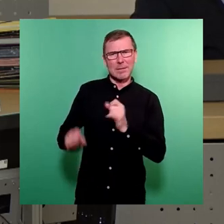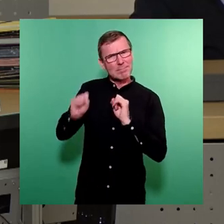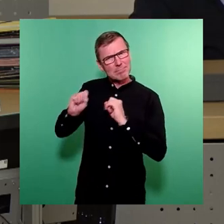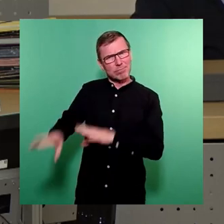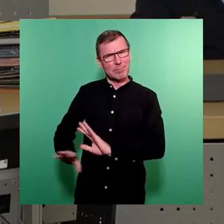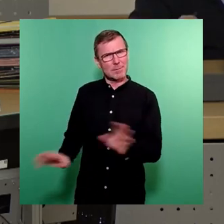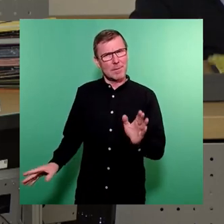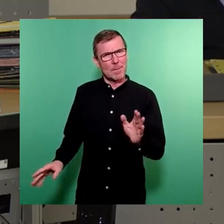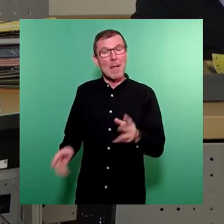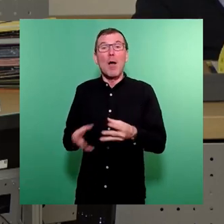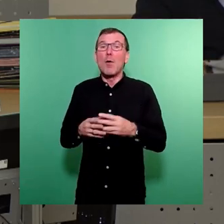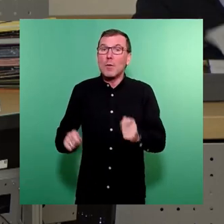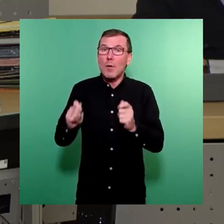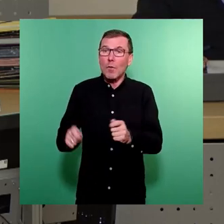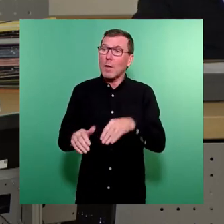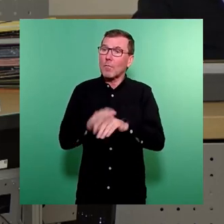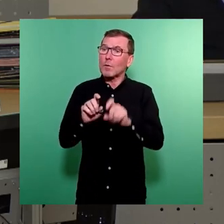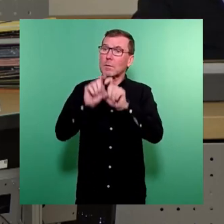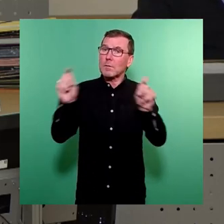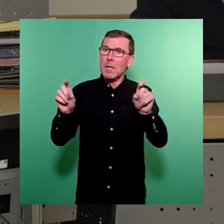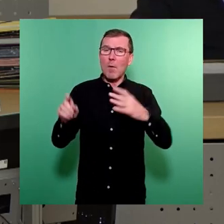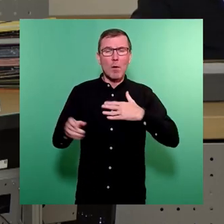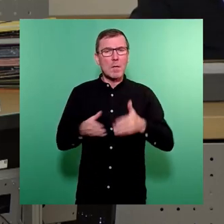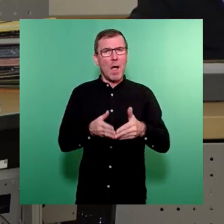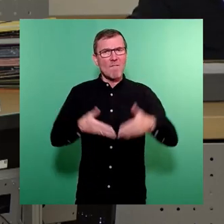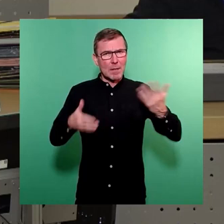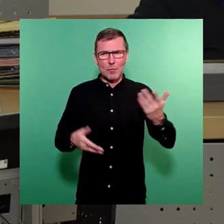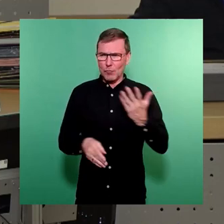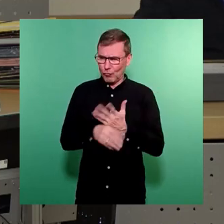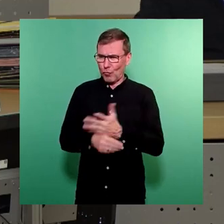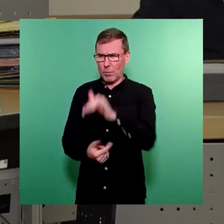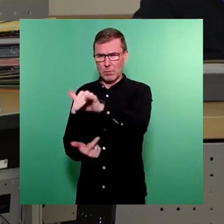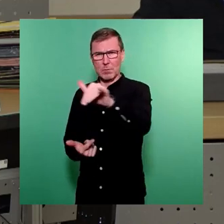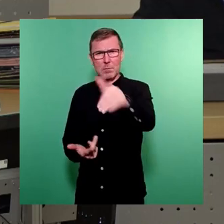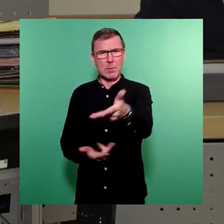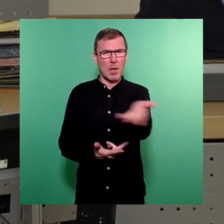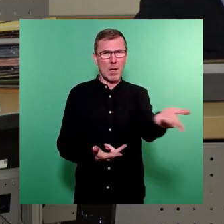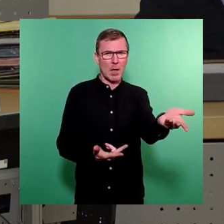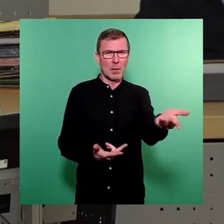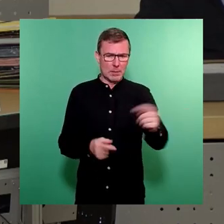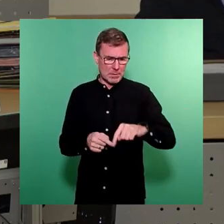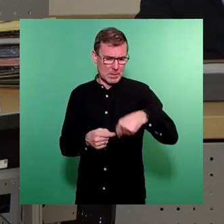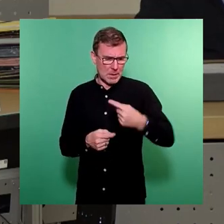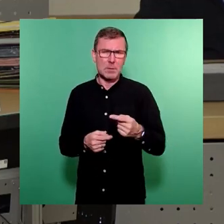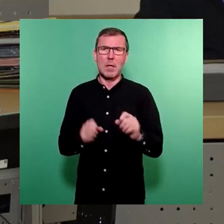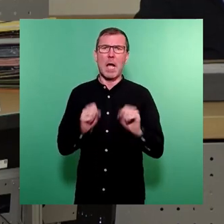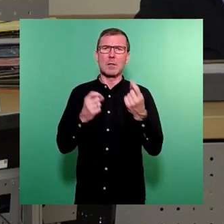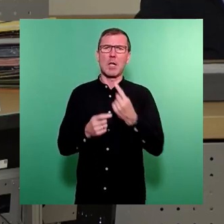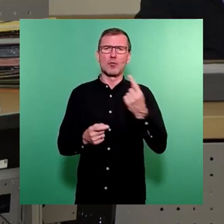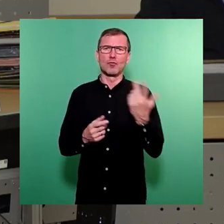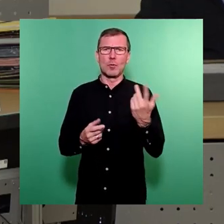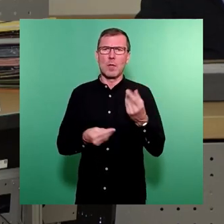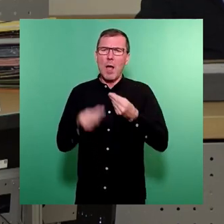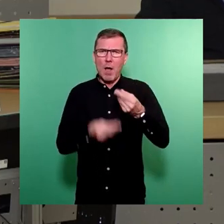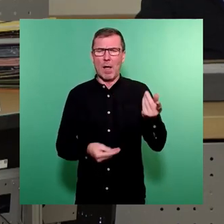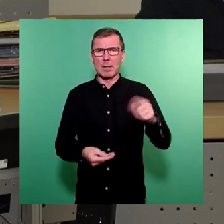Der Lösungsvorschlag zur Flüchtlingsthematik unserer Fraktion liegt Ihnen ja bereits vor, der am Anschluss an diese Aktuelle Stunde verhandelt wird.